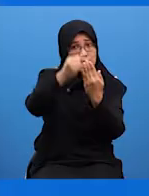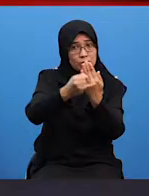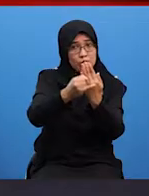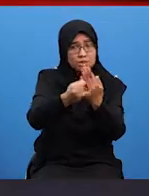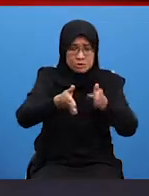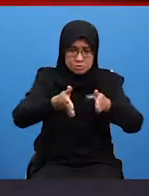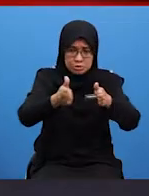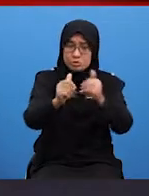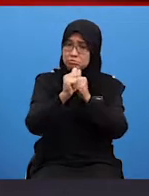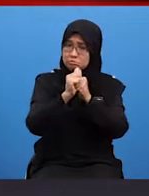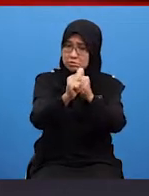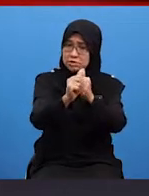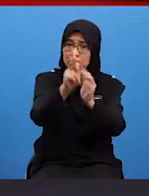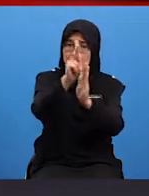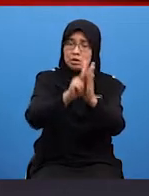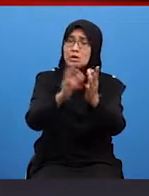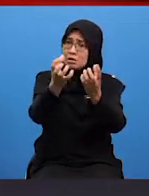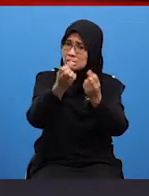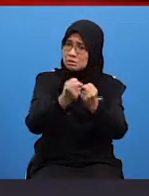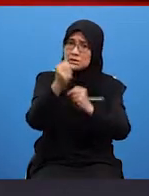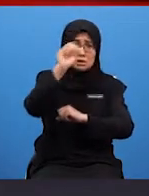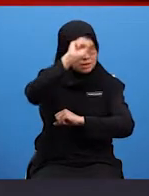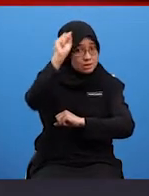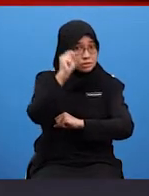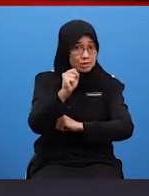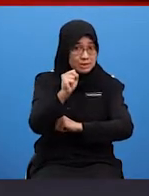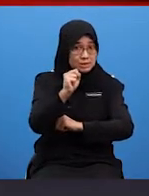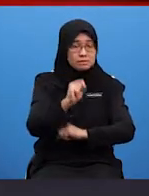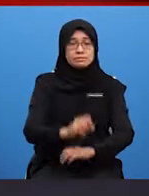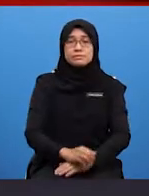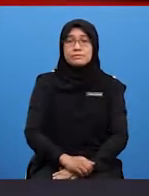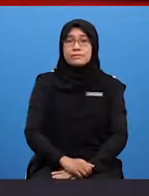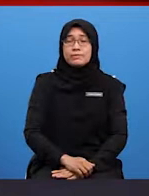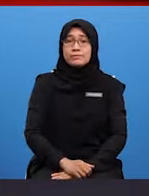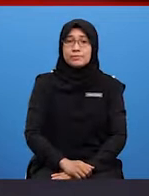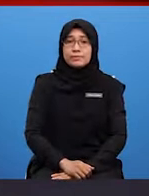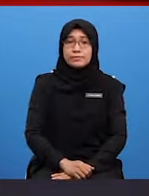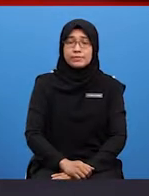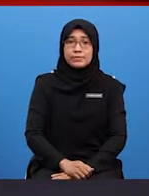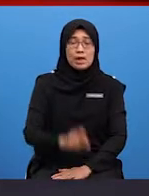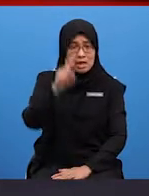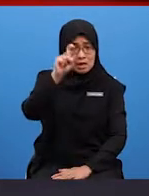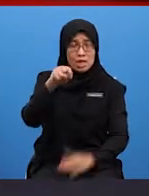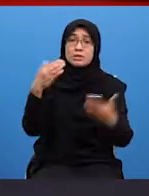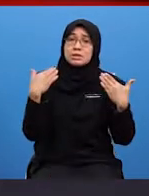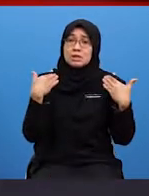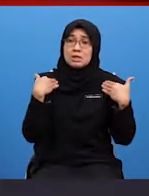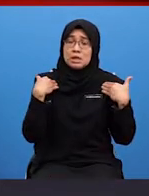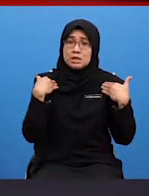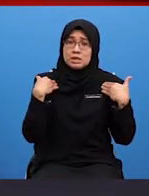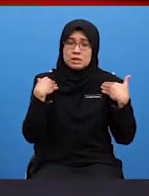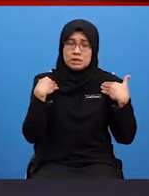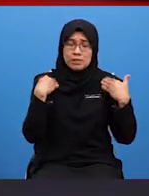Dia tak boleh pakai redak Ya, main buat saja Mesti ada dia punya guideline